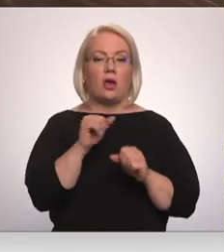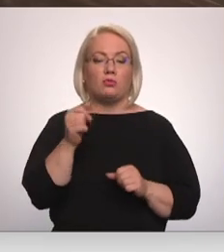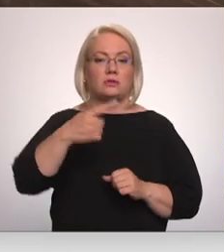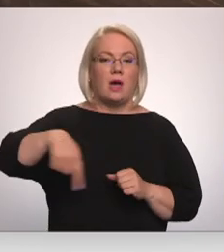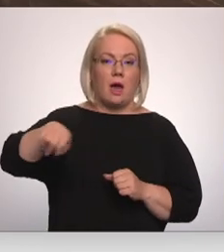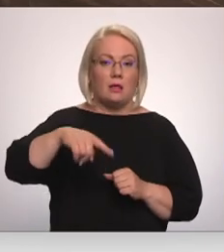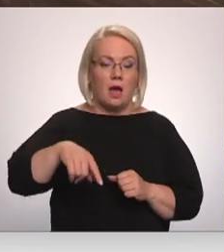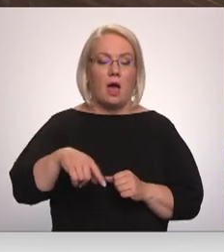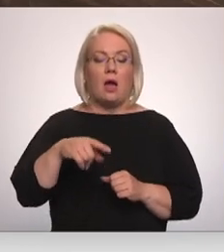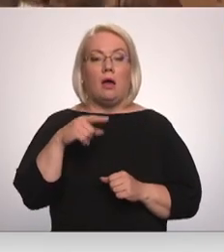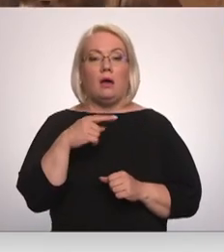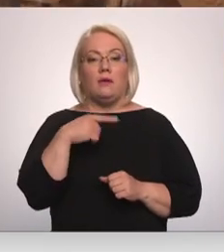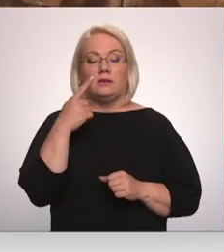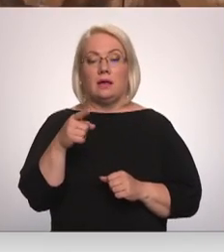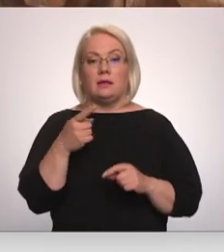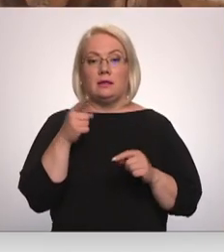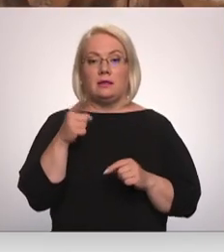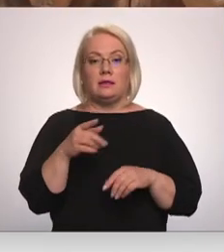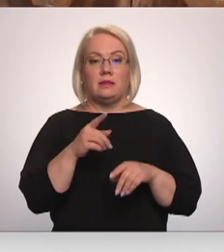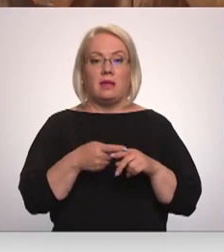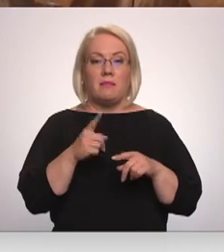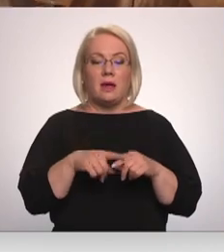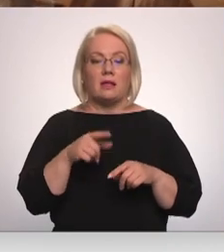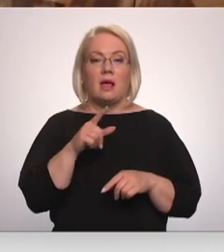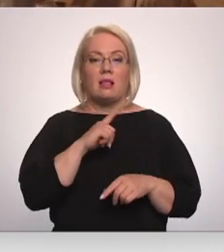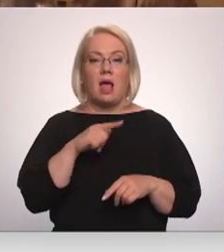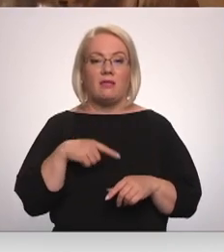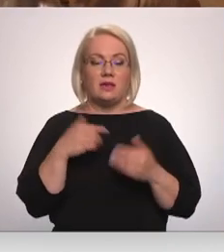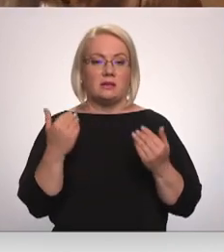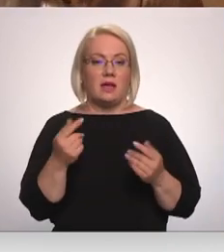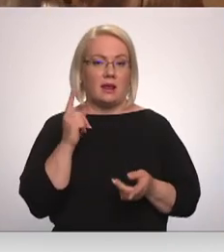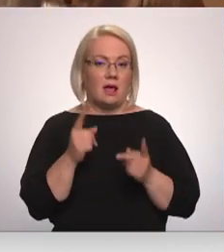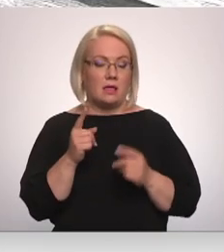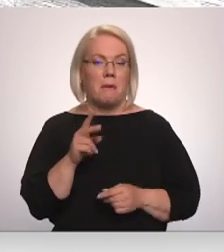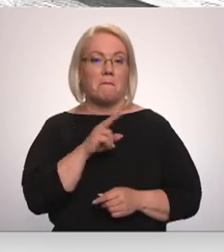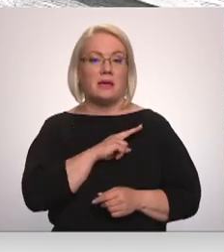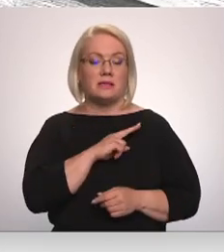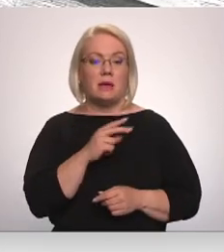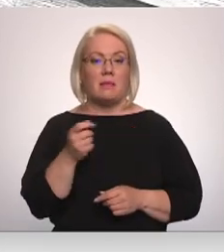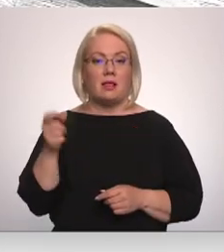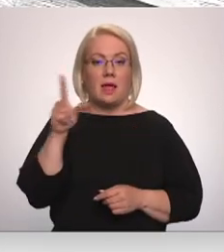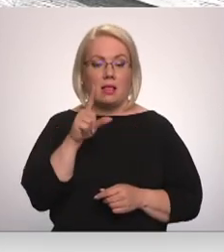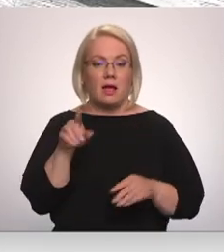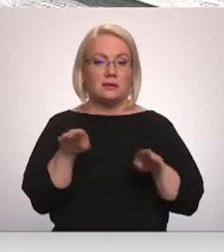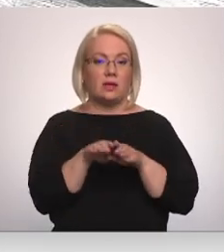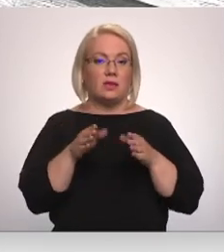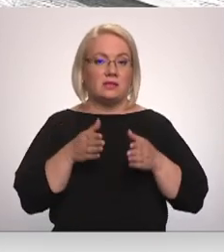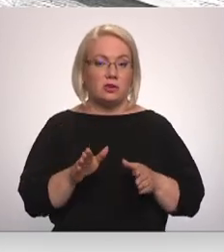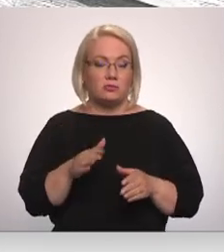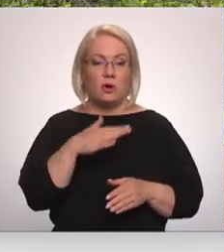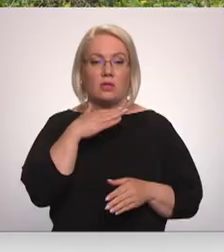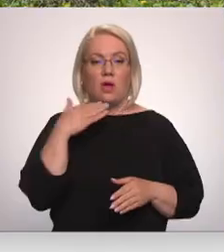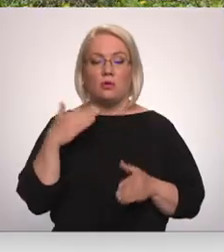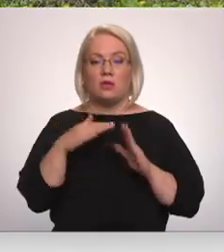Turlais retēvē norāda. Tādēļ Latvijas skauderā realitāte. Mirstība ir lielāka kā dzimstība. Liela daļa laukos